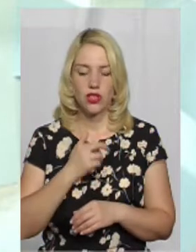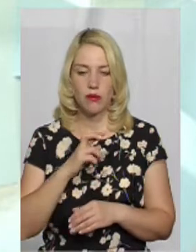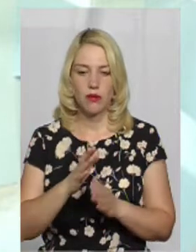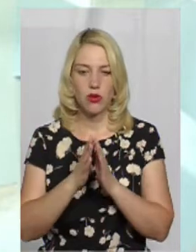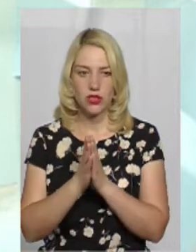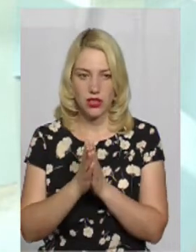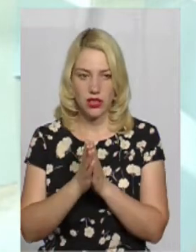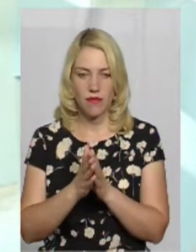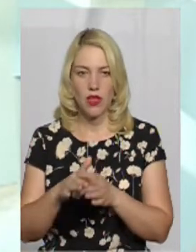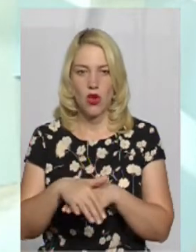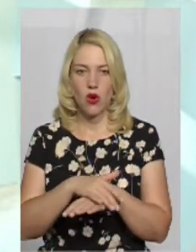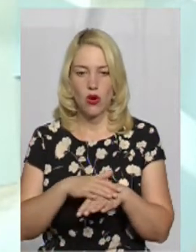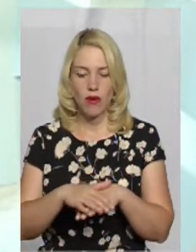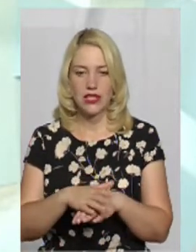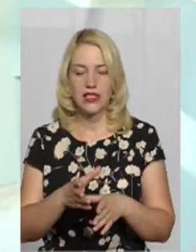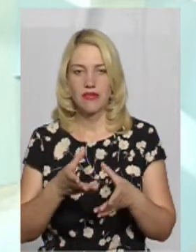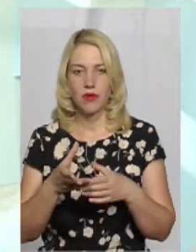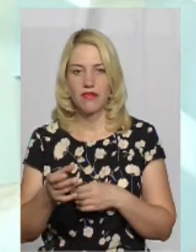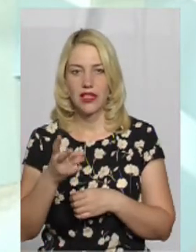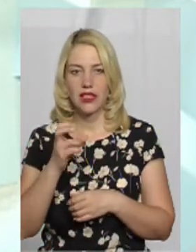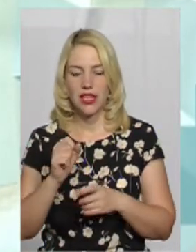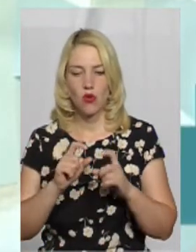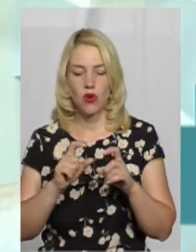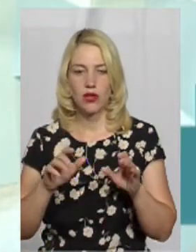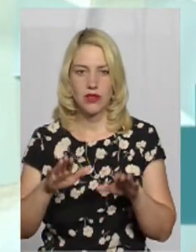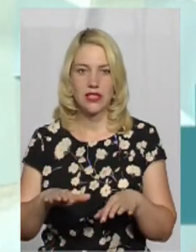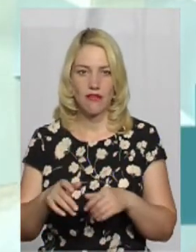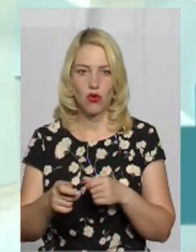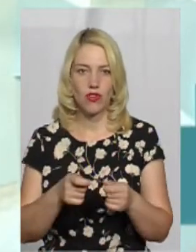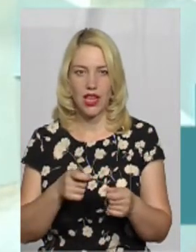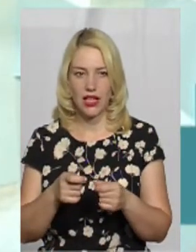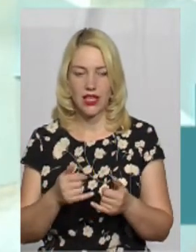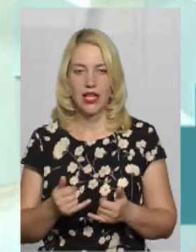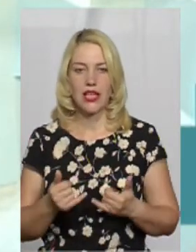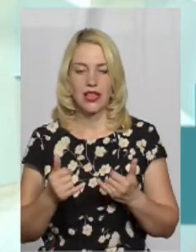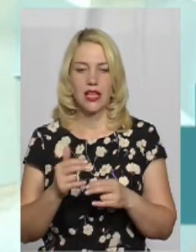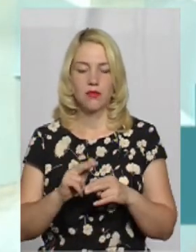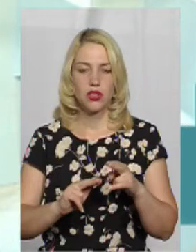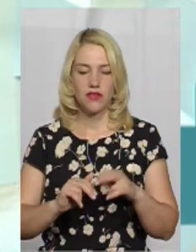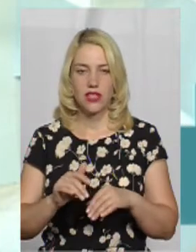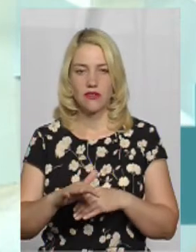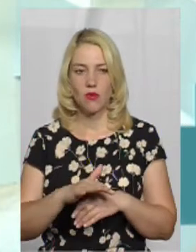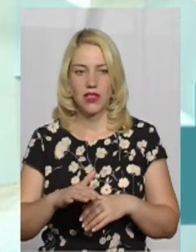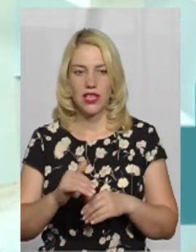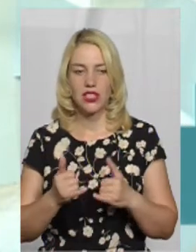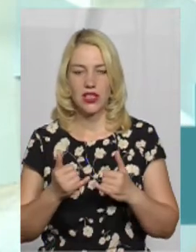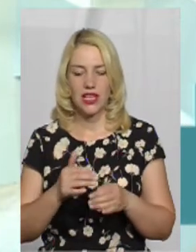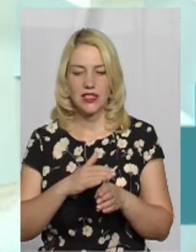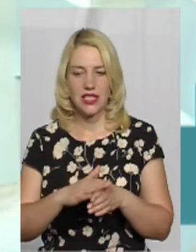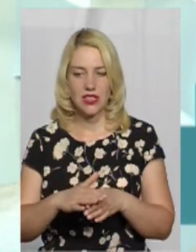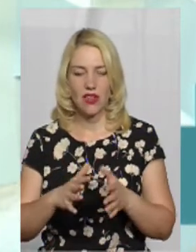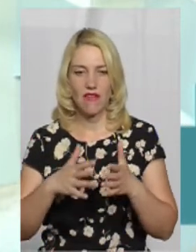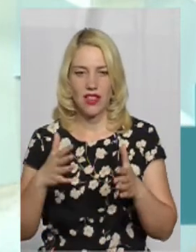попросити громадськість впливати на органи місцевої влади для будівництва майданчиків, для здійснення габаритно-вагового